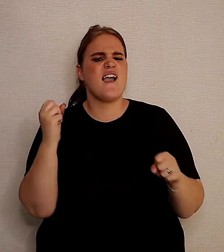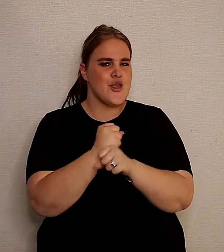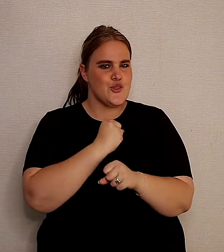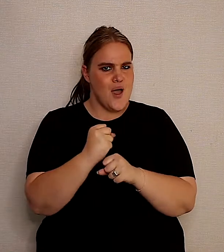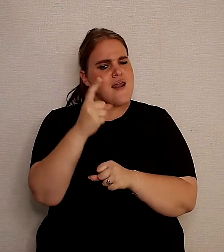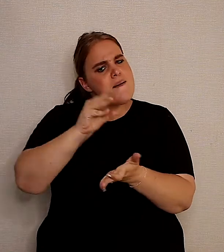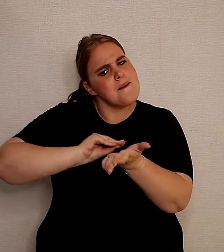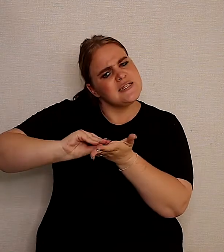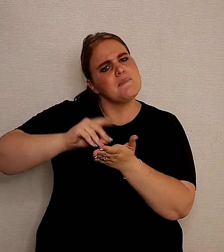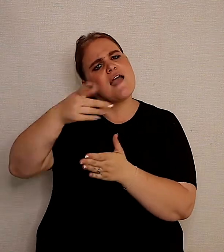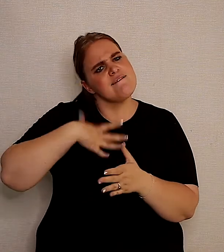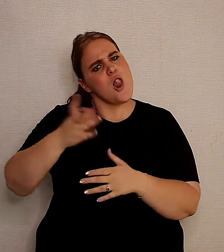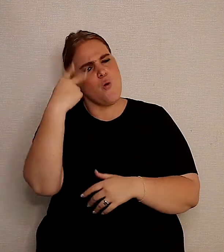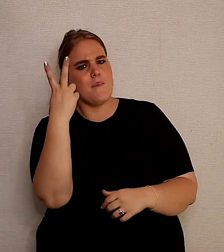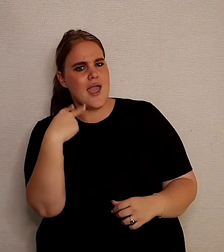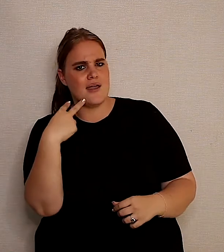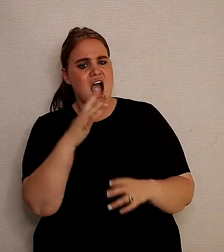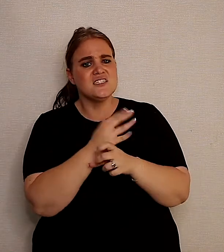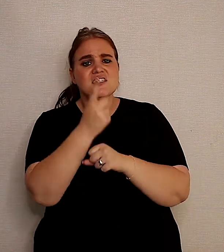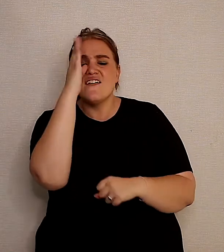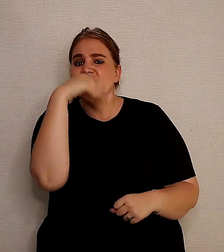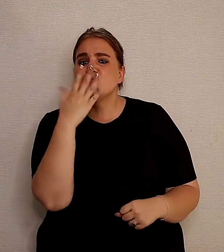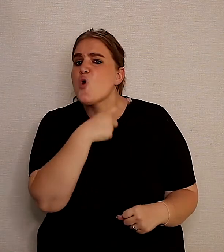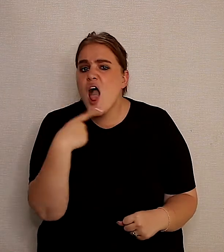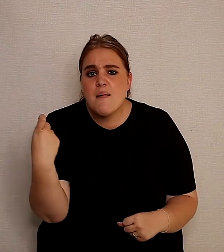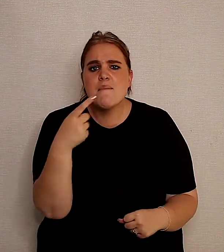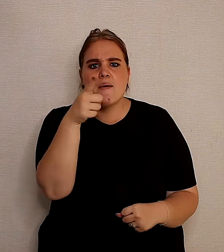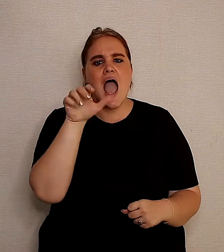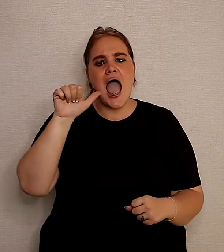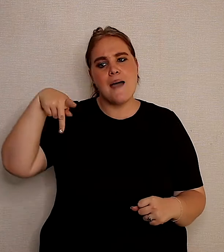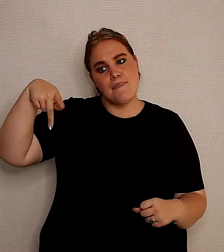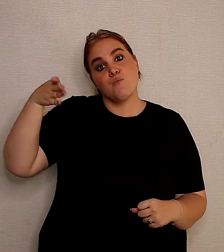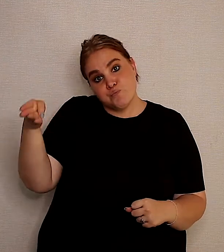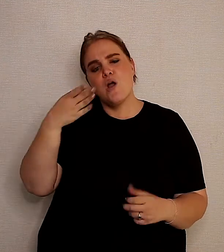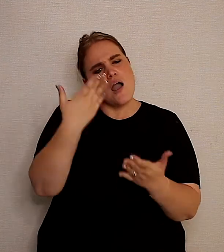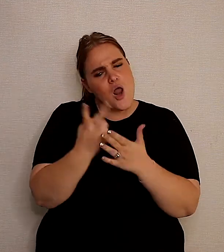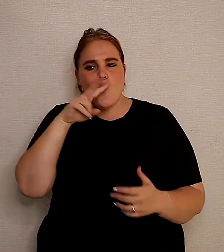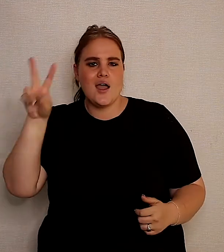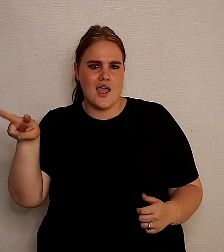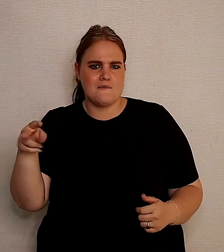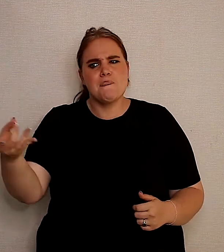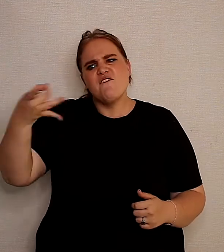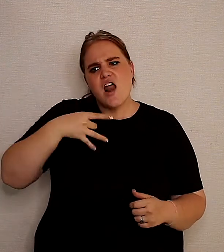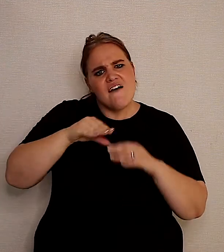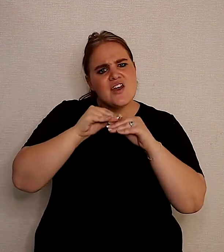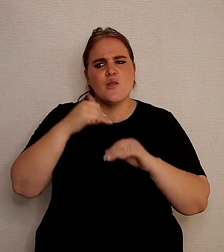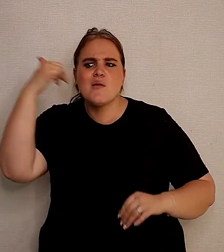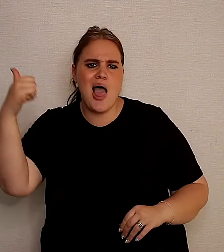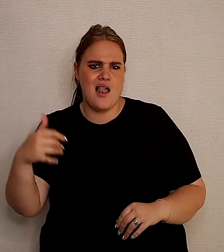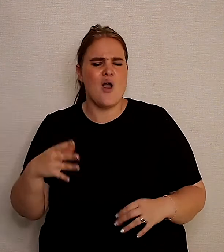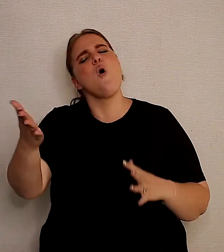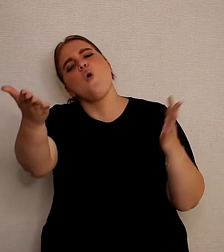Laan, bespreek jou plek op Kiekit, op ons Facebookblad, en as jy nie Facebook het nie en jy is net op die app, gaan kyk op ons webteiste, vraag vriend om te bel,